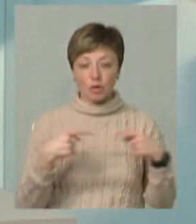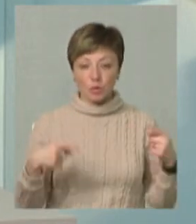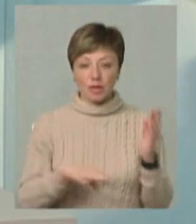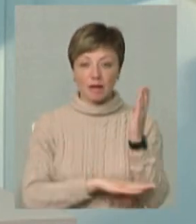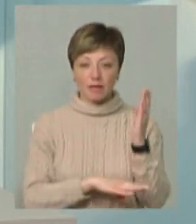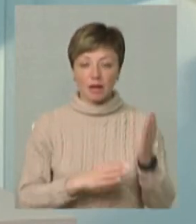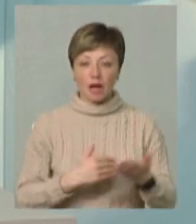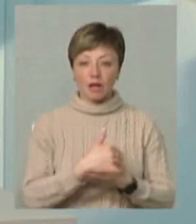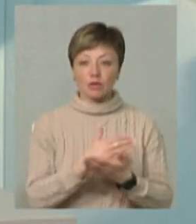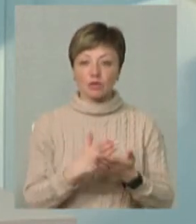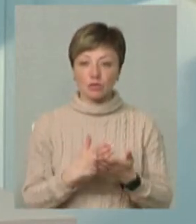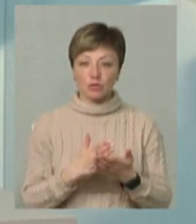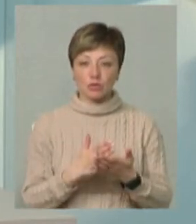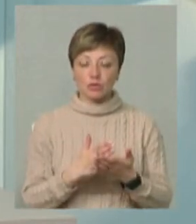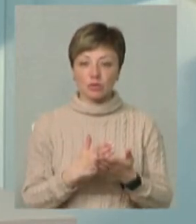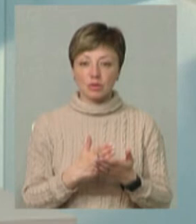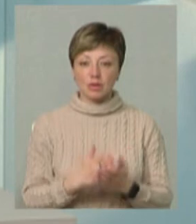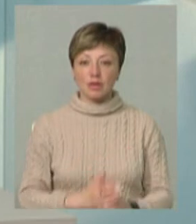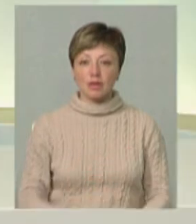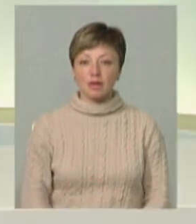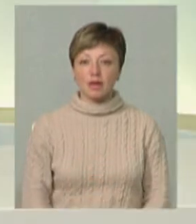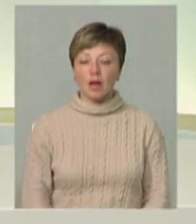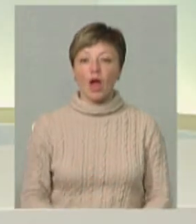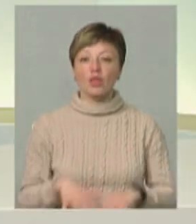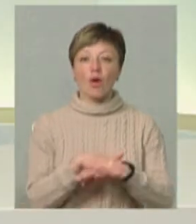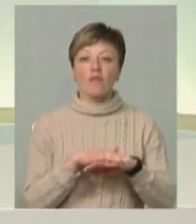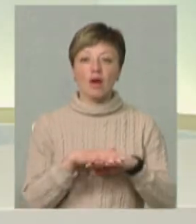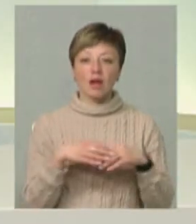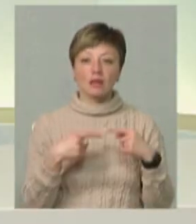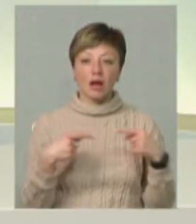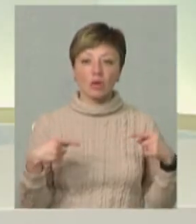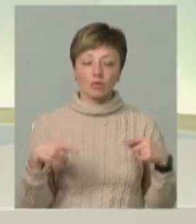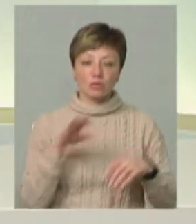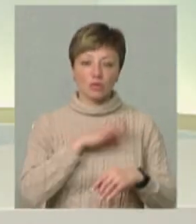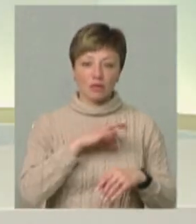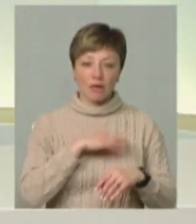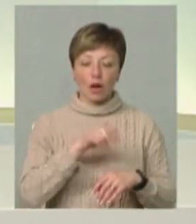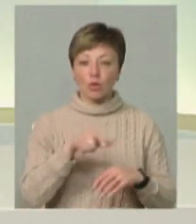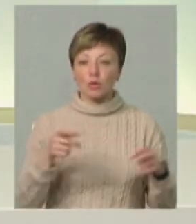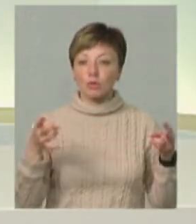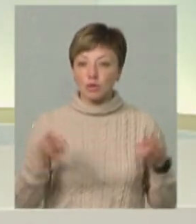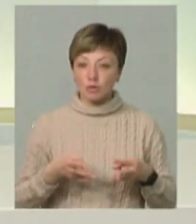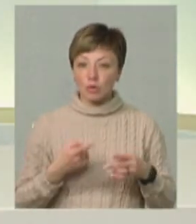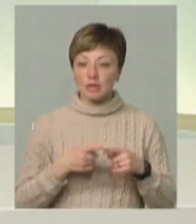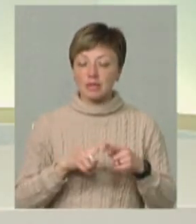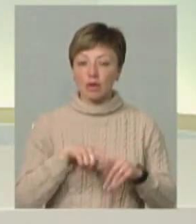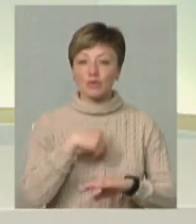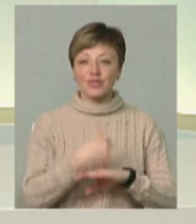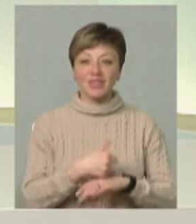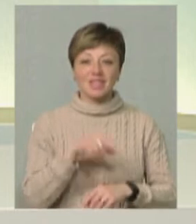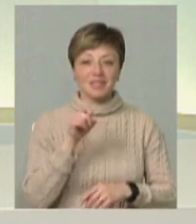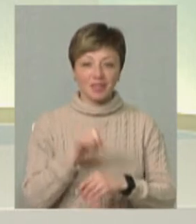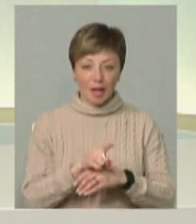яка служить, так би мовити, товари народного споживання, які є, які люди потребують. І це наше основне задання.